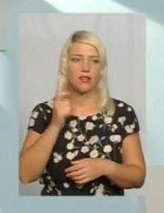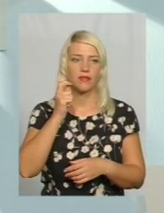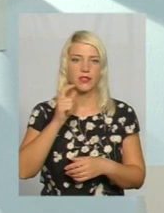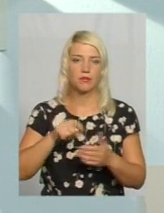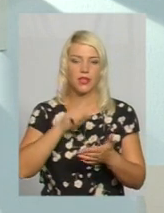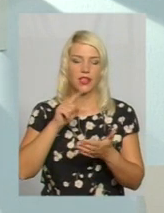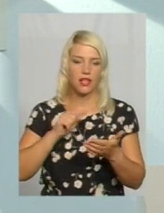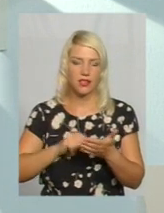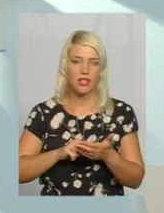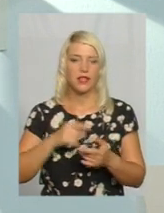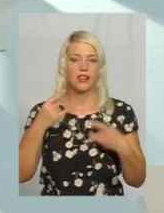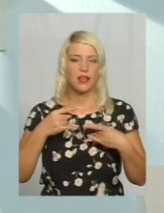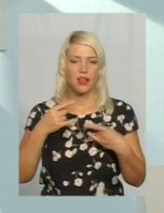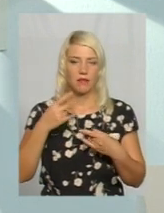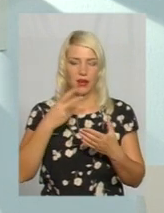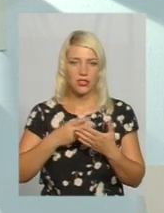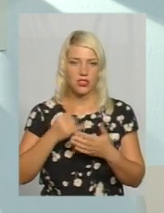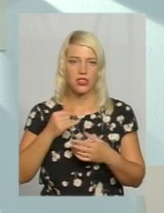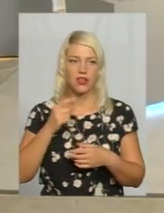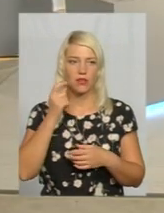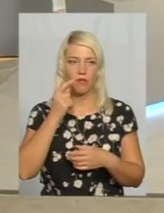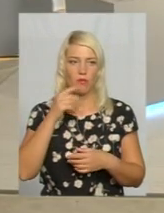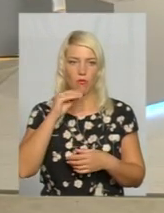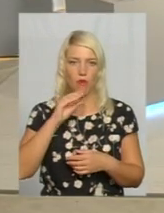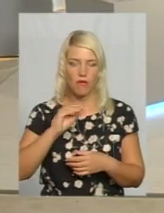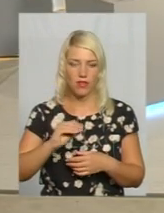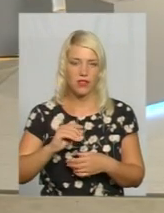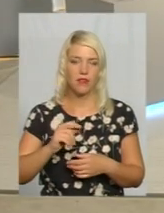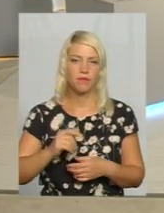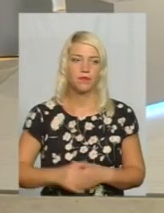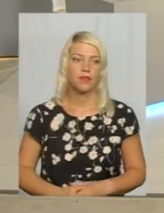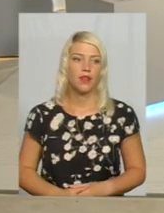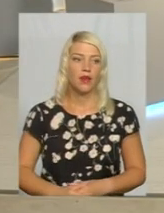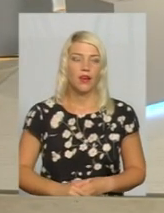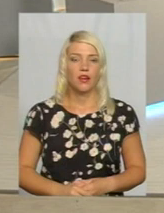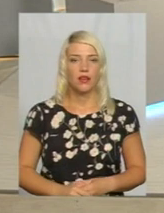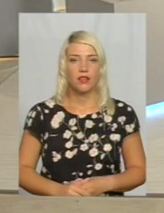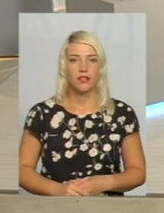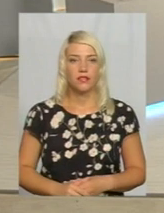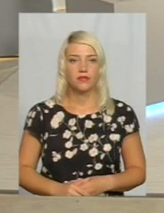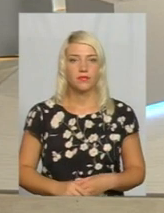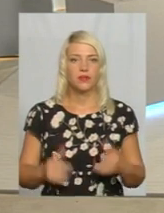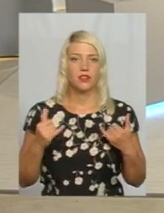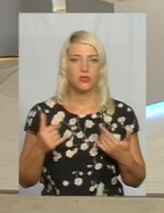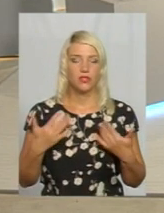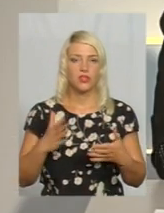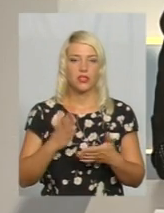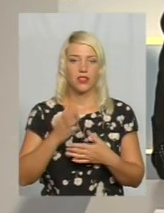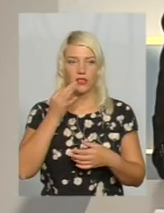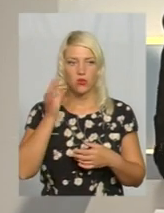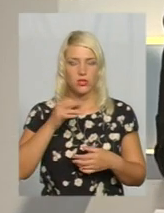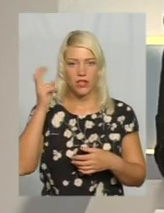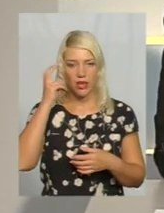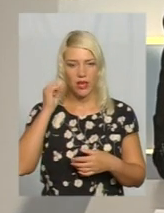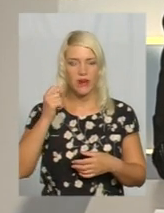телебачення і радіомовлення у Хмельницькій області. Добрий вечір. Добрий вечір. Отож, пані Олена, на сьогодні вже є досвід Києва